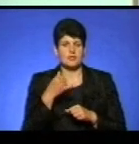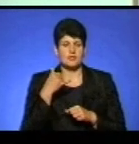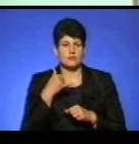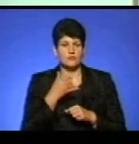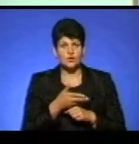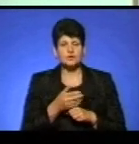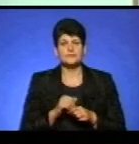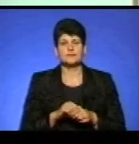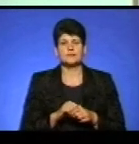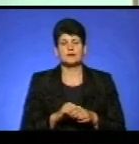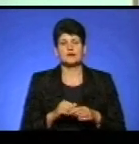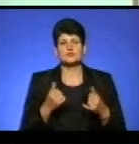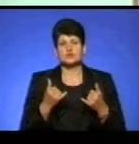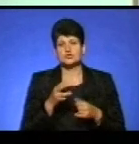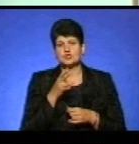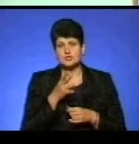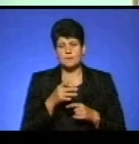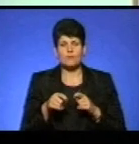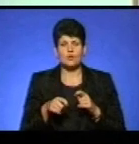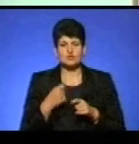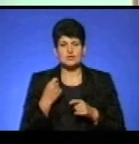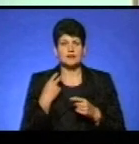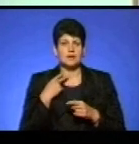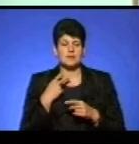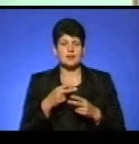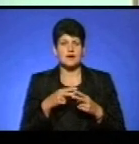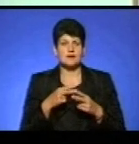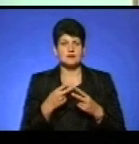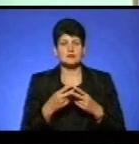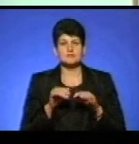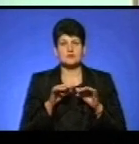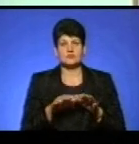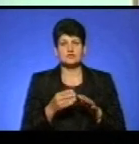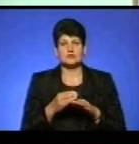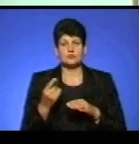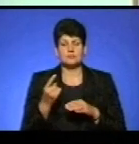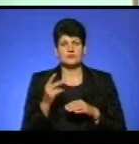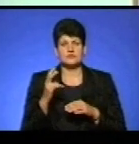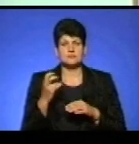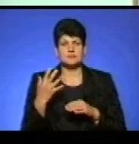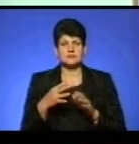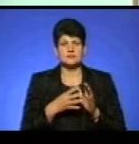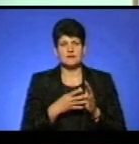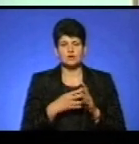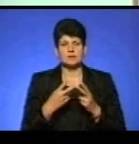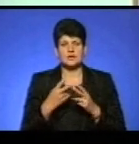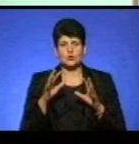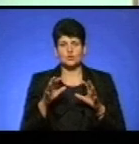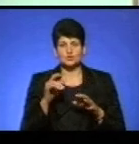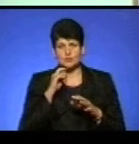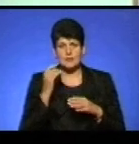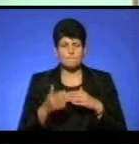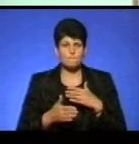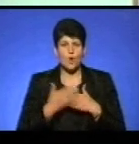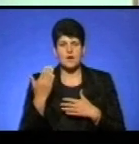На даний час порушене кримінальне провадження за частиною 1 статті 259 Кримінального кодексу України покарання.